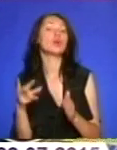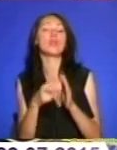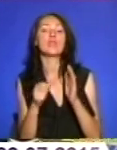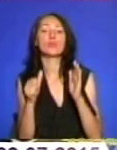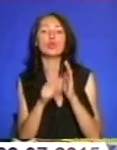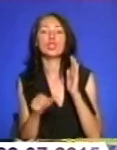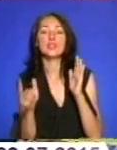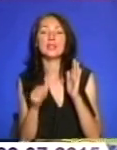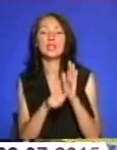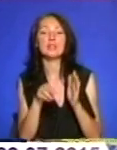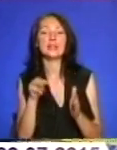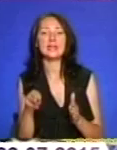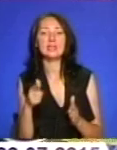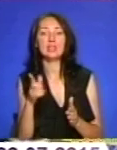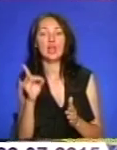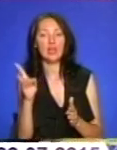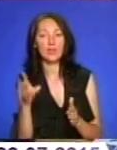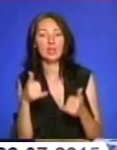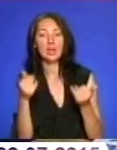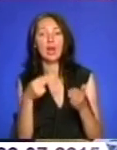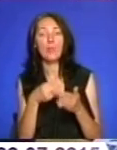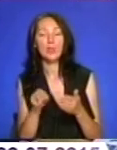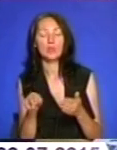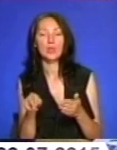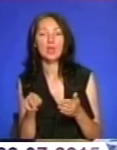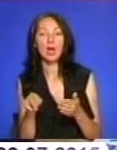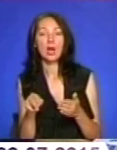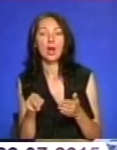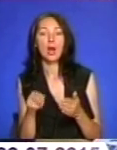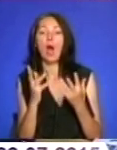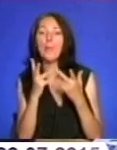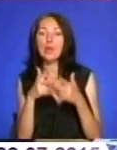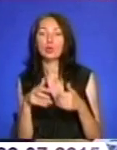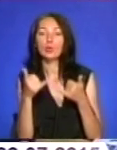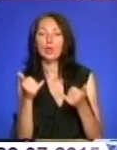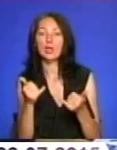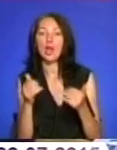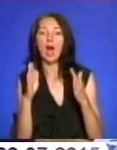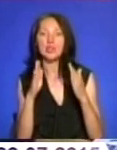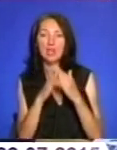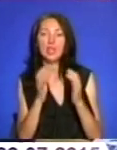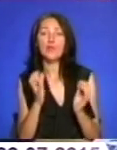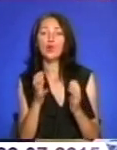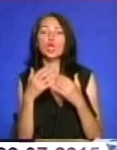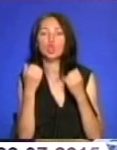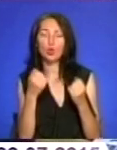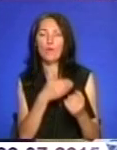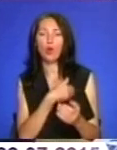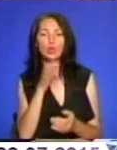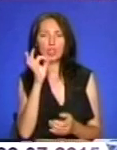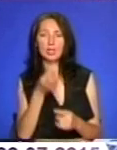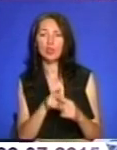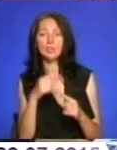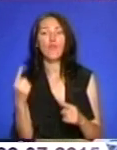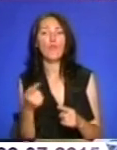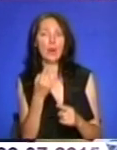тисяч гривень для придбання апаратури для закладів охорони здоров'я. Я хочу сказати, що це